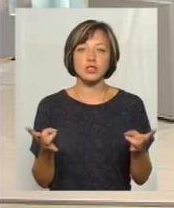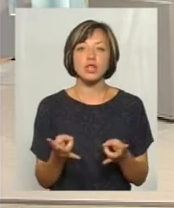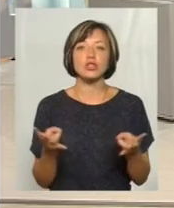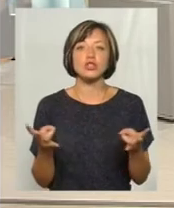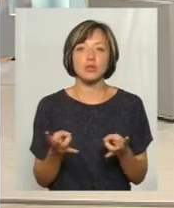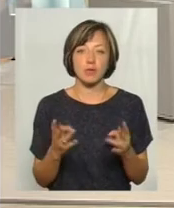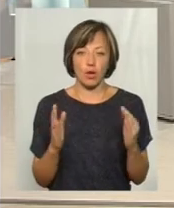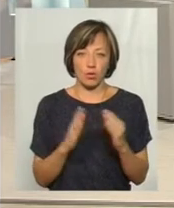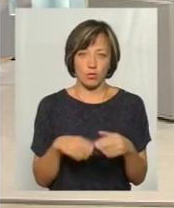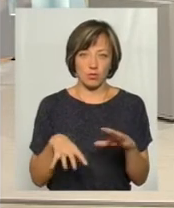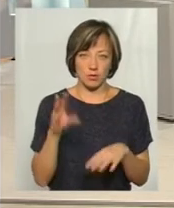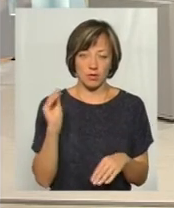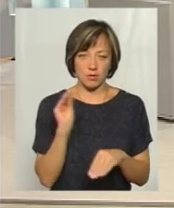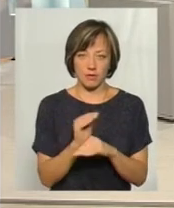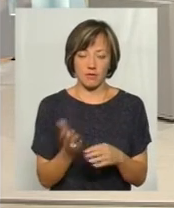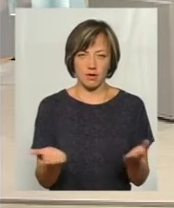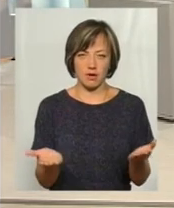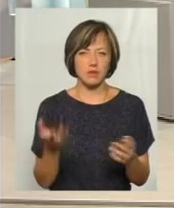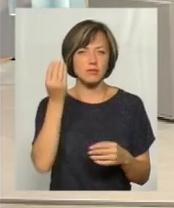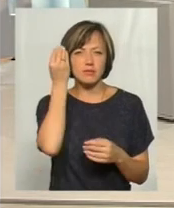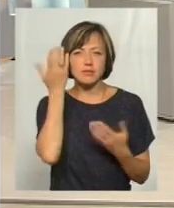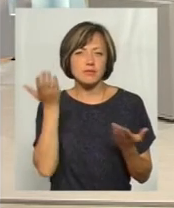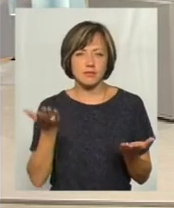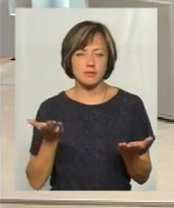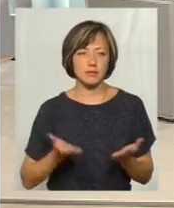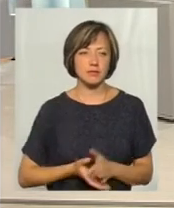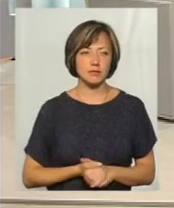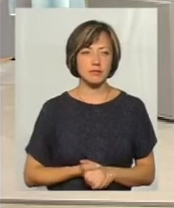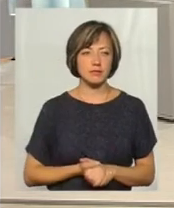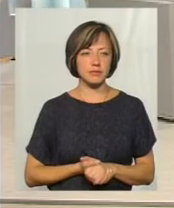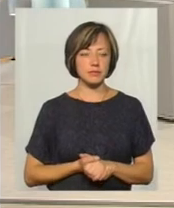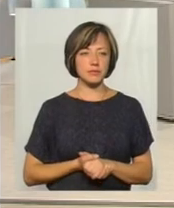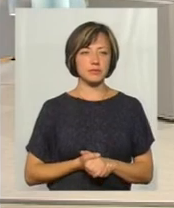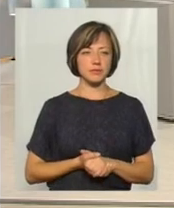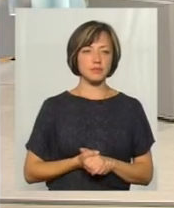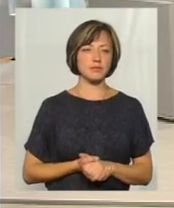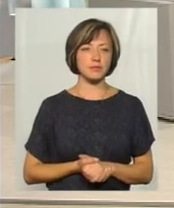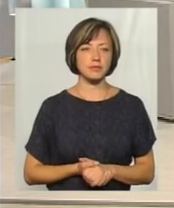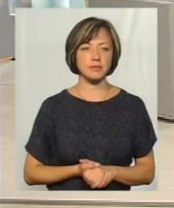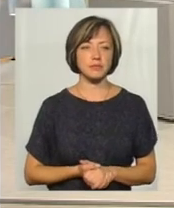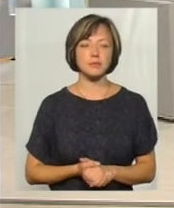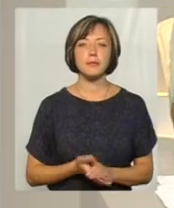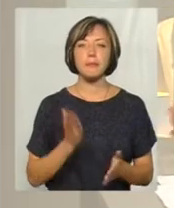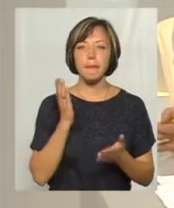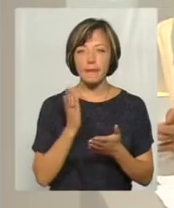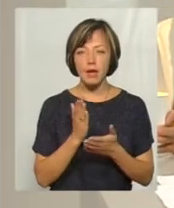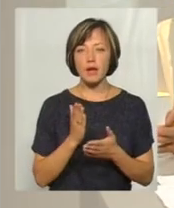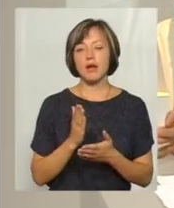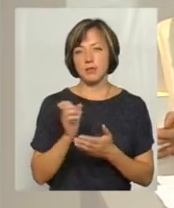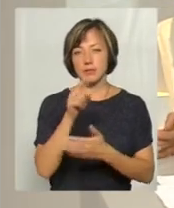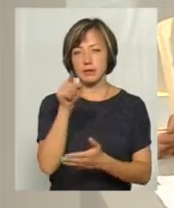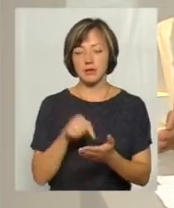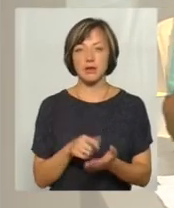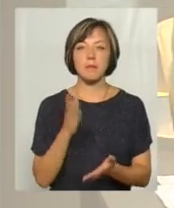Доброго здоров'я. Скажіть, будь Дякую. Отже, маємо майже 100%